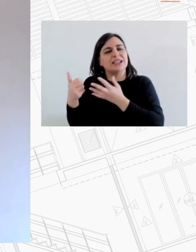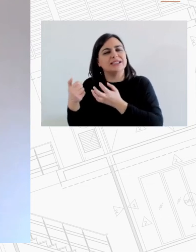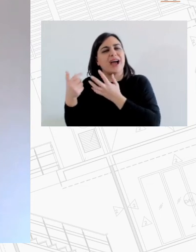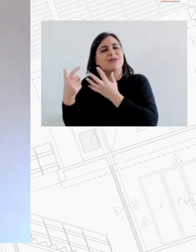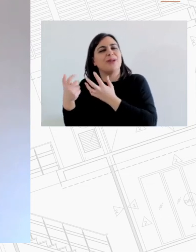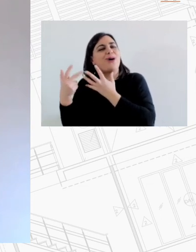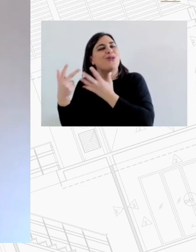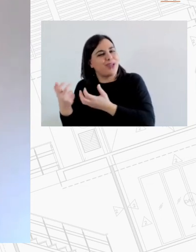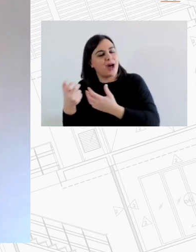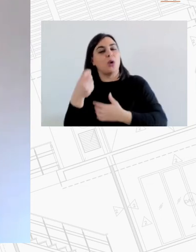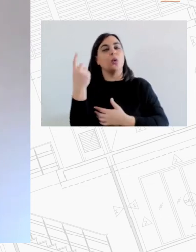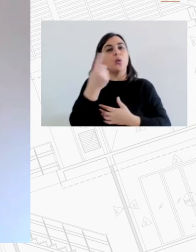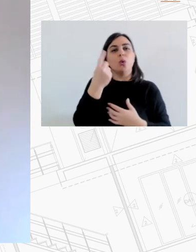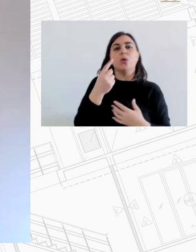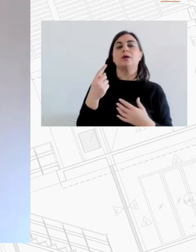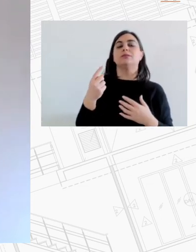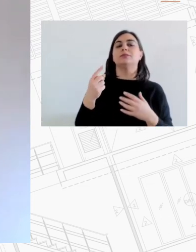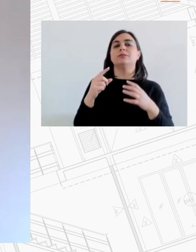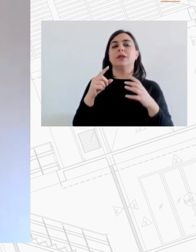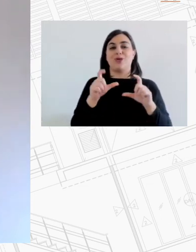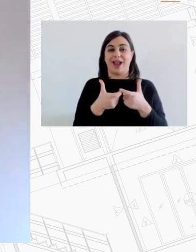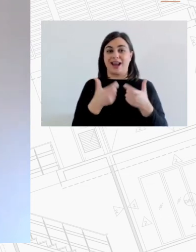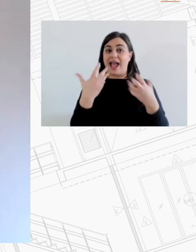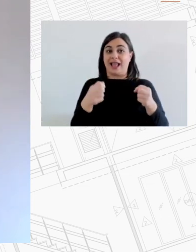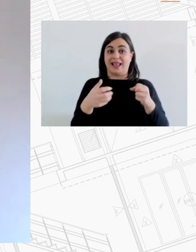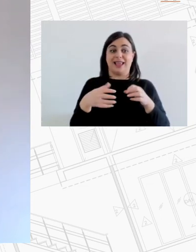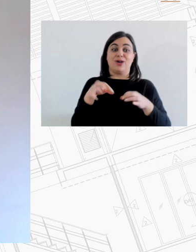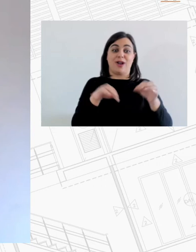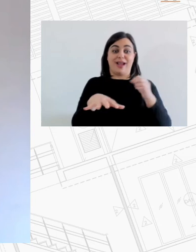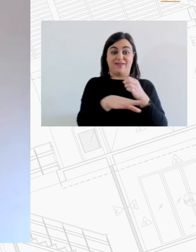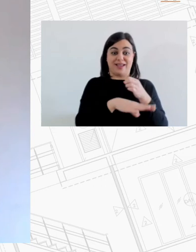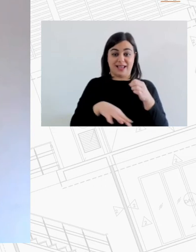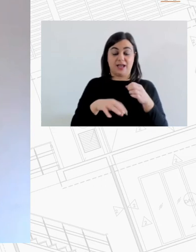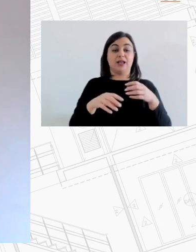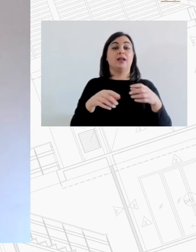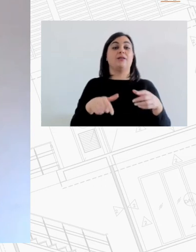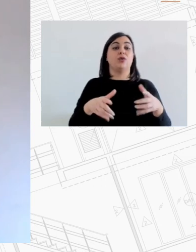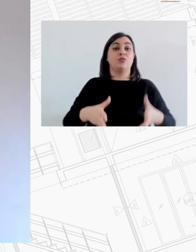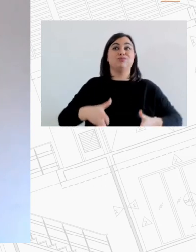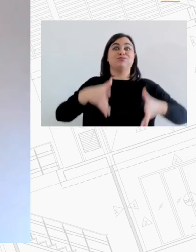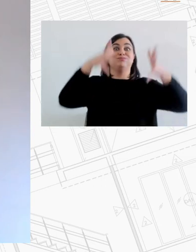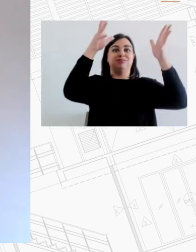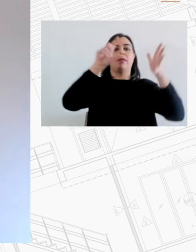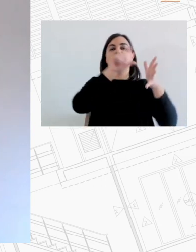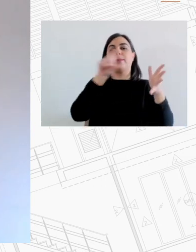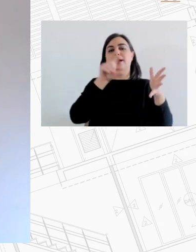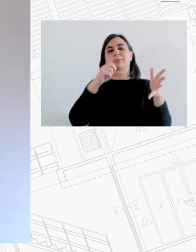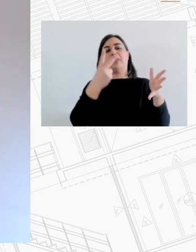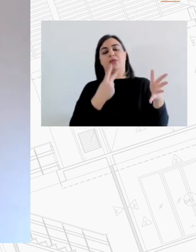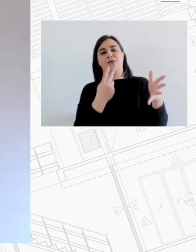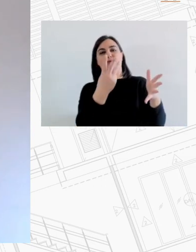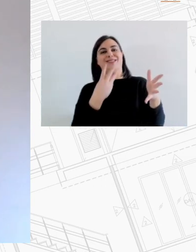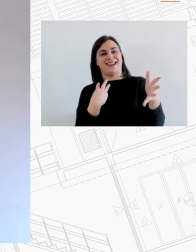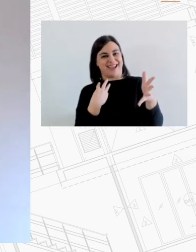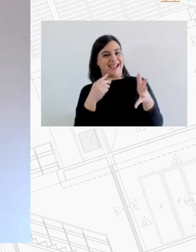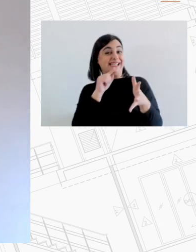που βλέπαν όλοι οι αναμονές γνωστές που υπάρχουν στα σπίτια όμως βλέπουμε πως σε άλλες ευρωπαϊκές χώρες ήδη είχαμε